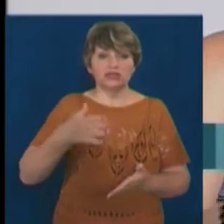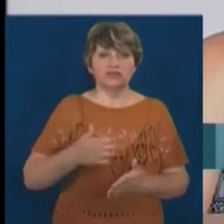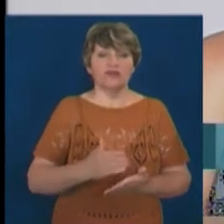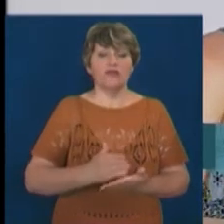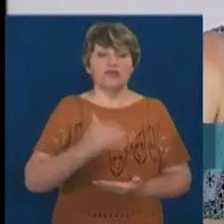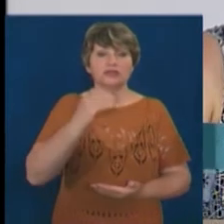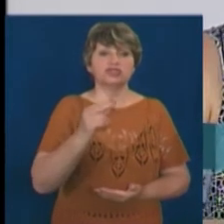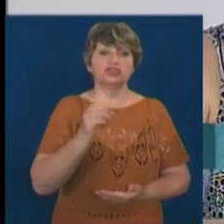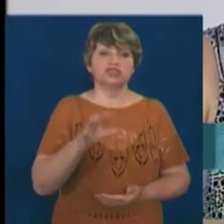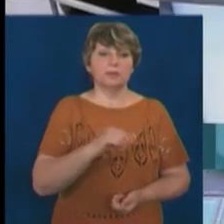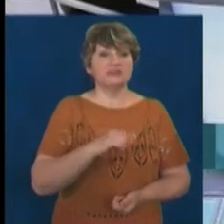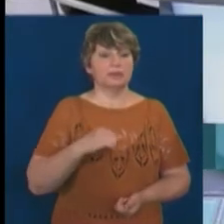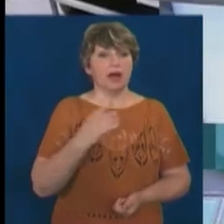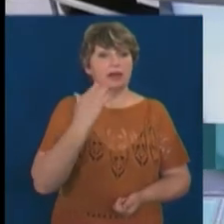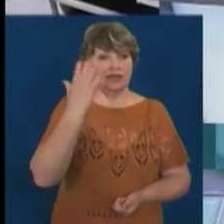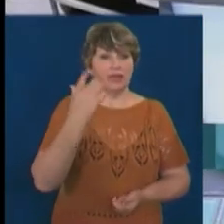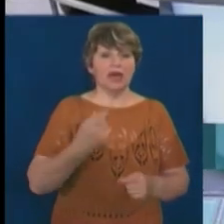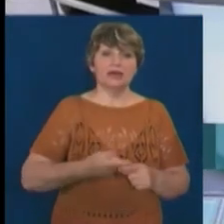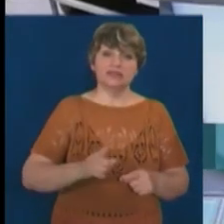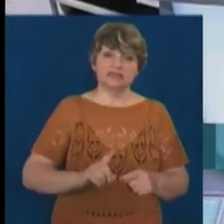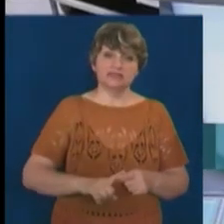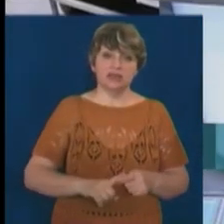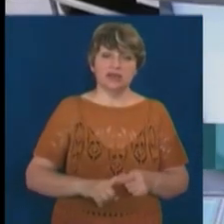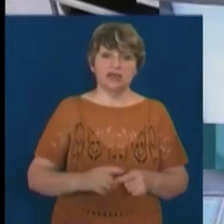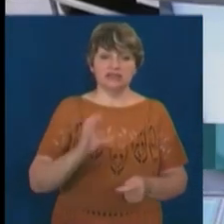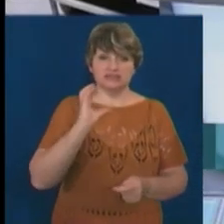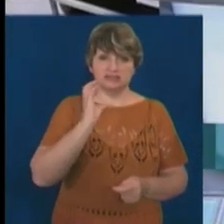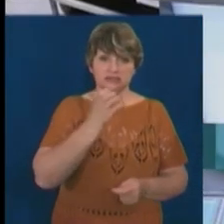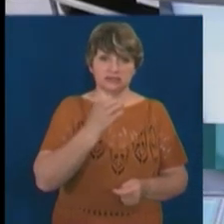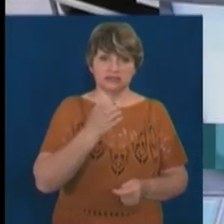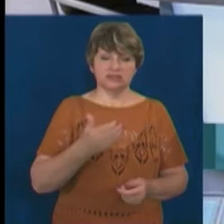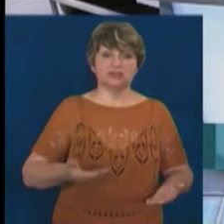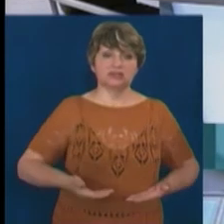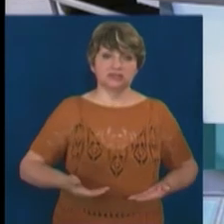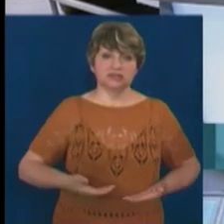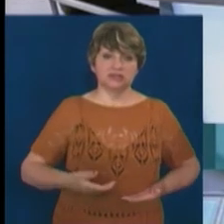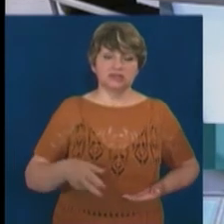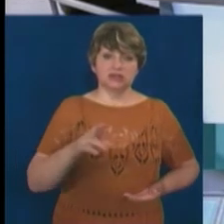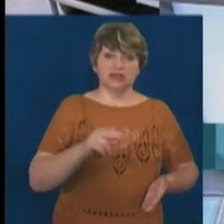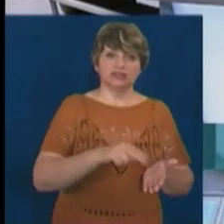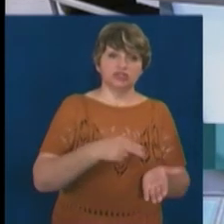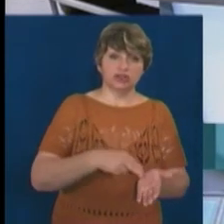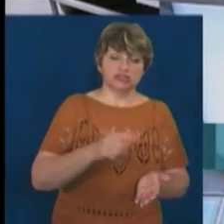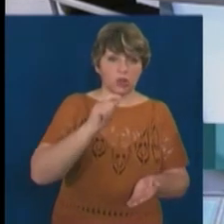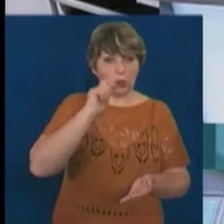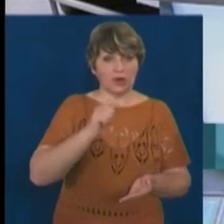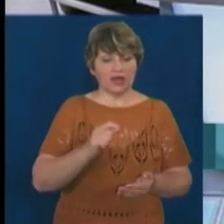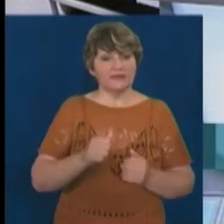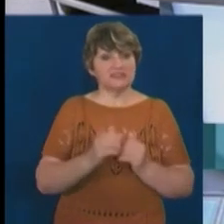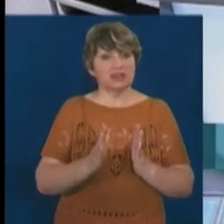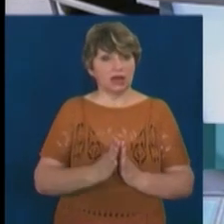хочу втілити колись в майбутнє. Це актуальність для Черкас, зокрема, і для українського суспільства загалом.